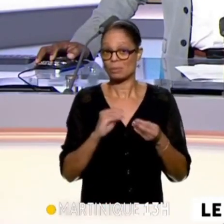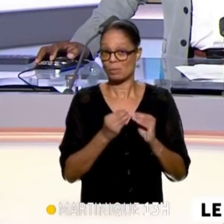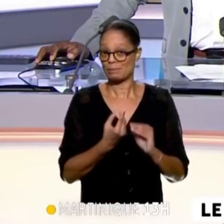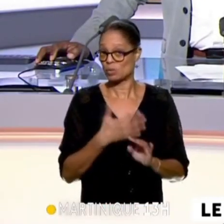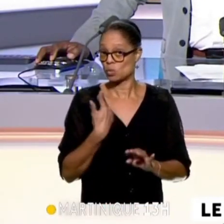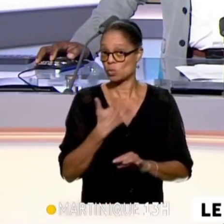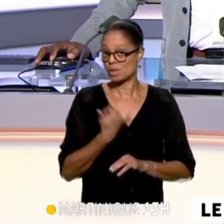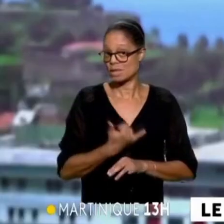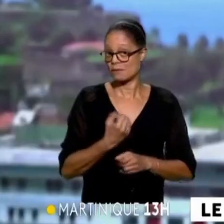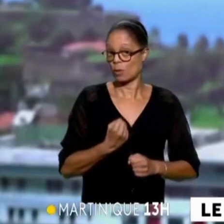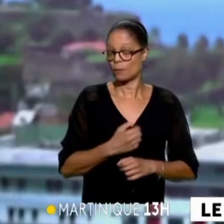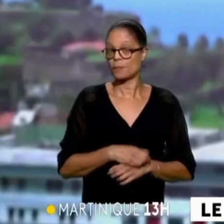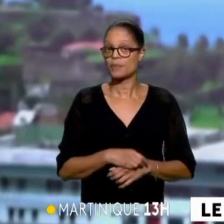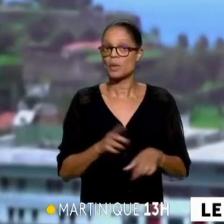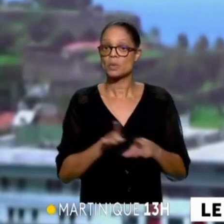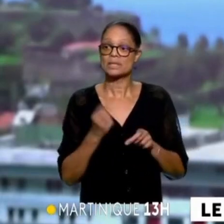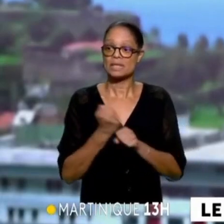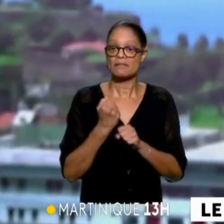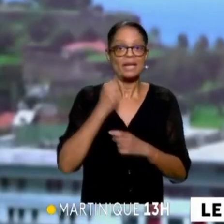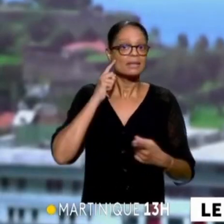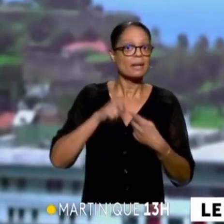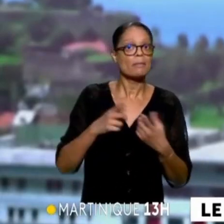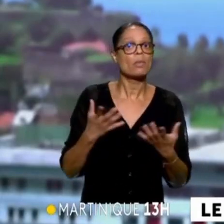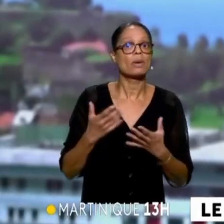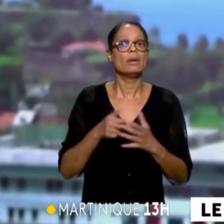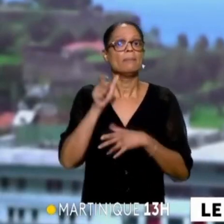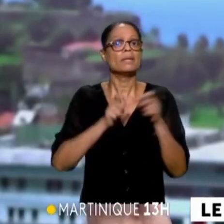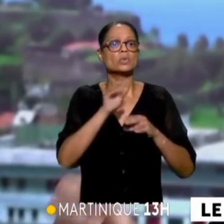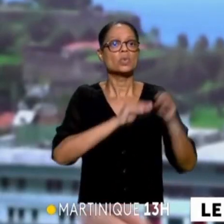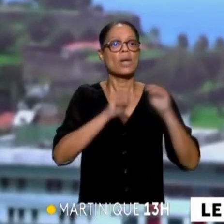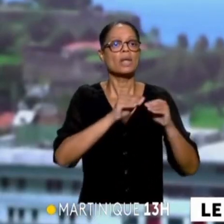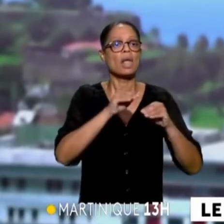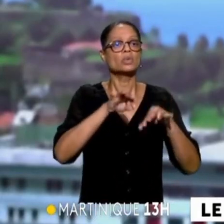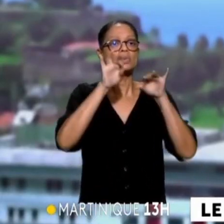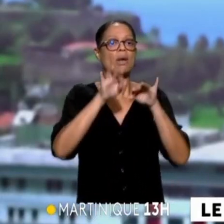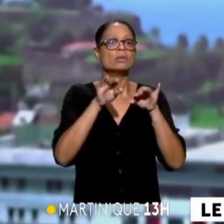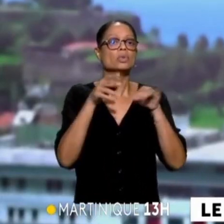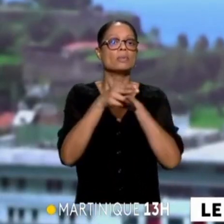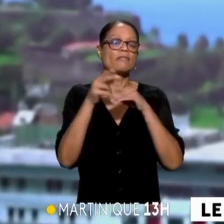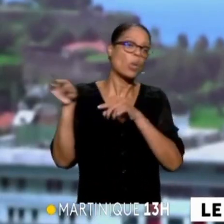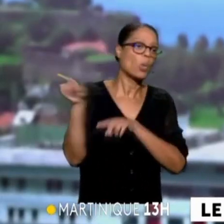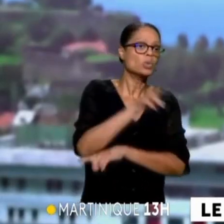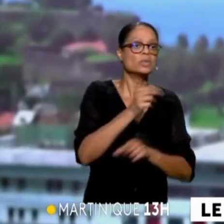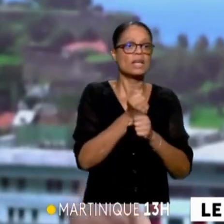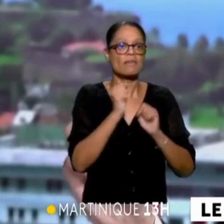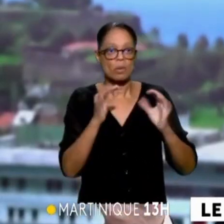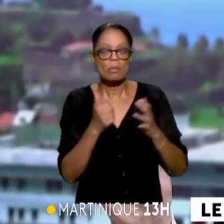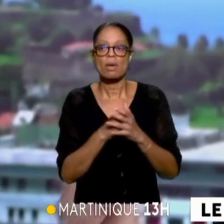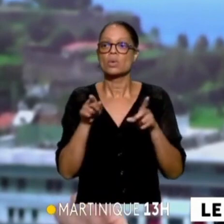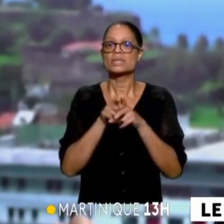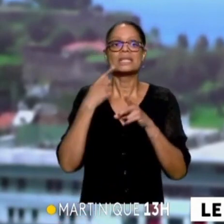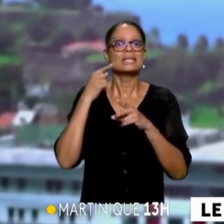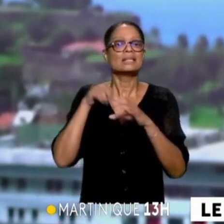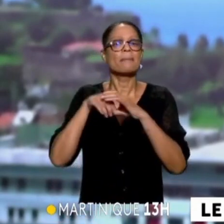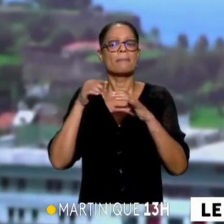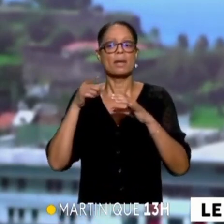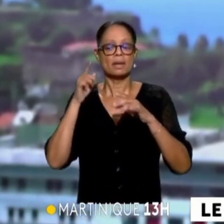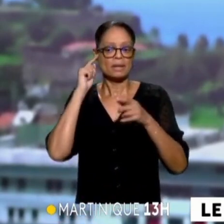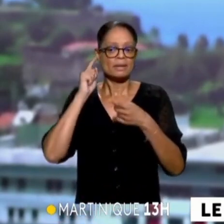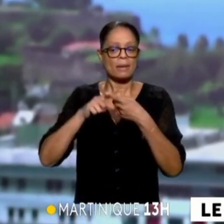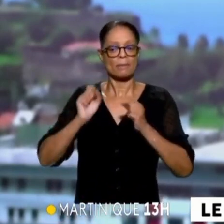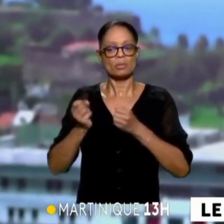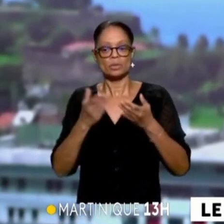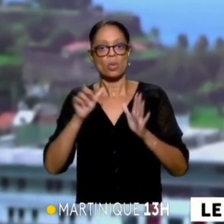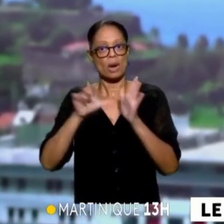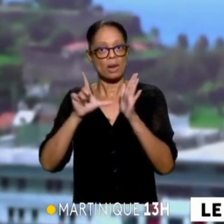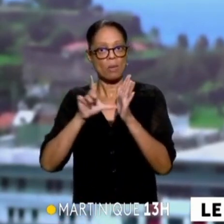le sait. On a travaillé ensemble sur la problématique de la réintégration des soignants suspendus, on a déposé dans la niche parlementaire de la France Insoumise une proposition de loi sur